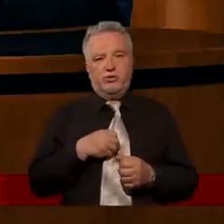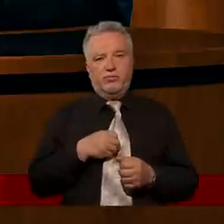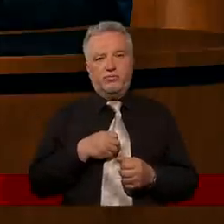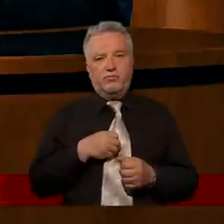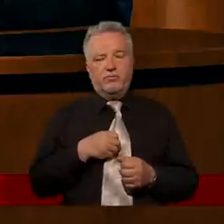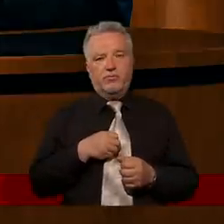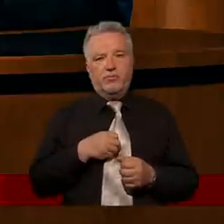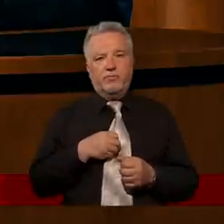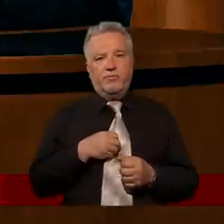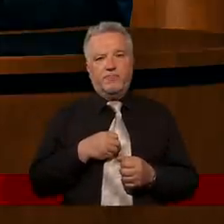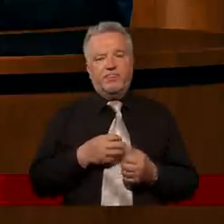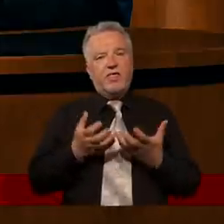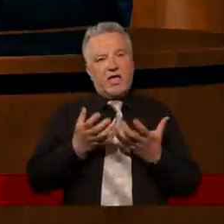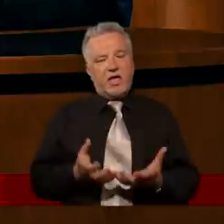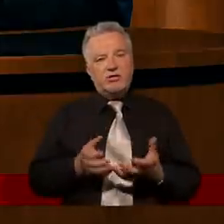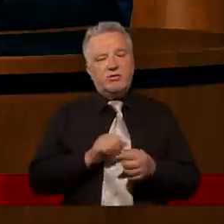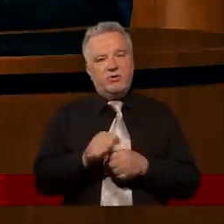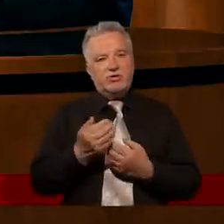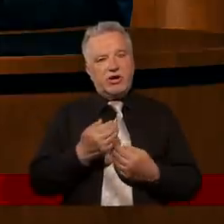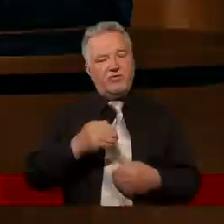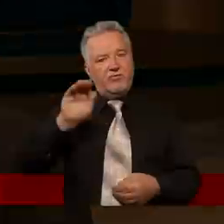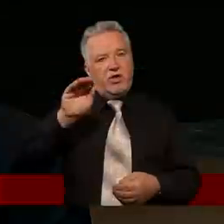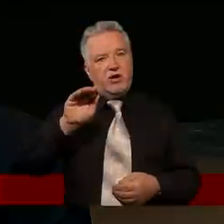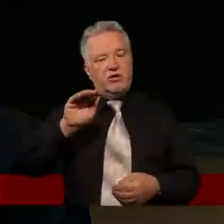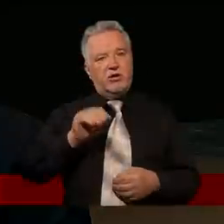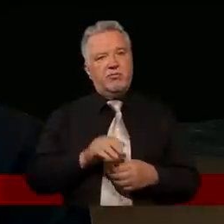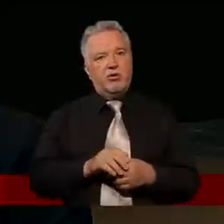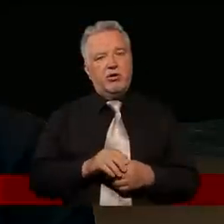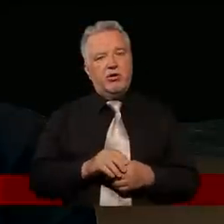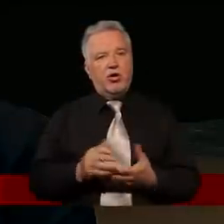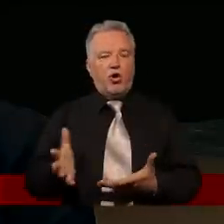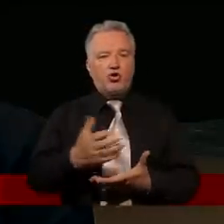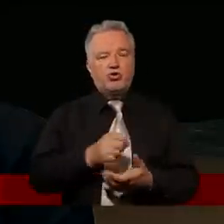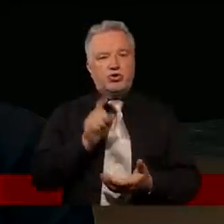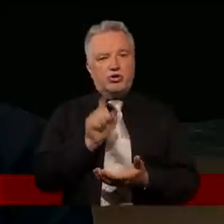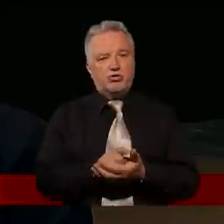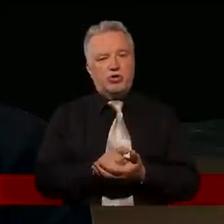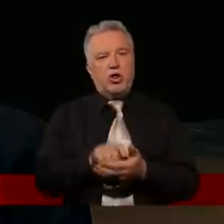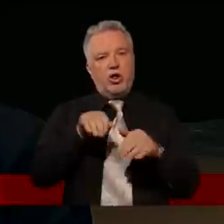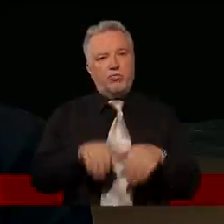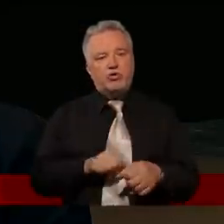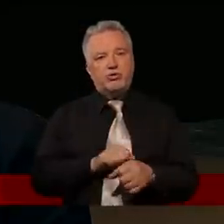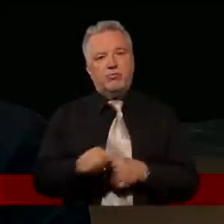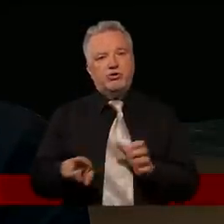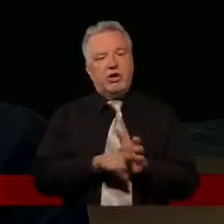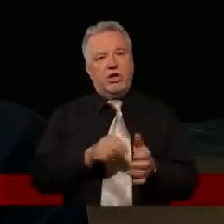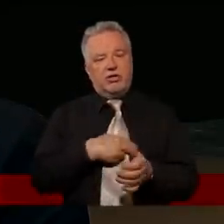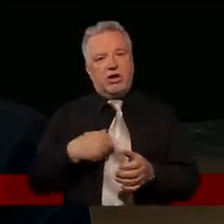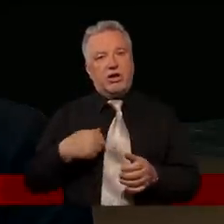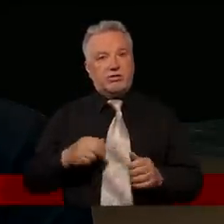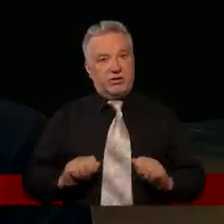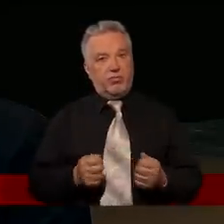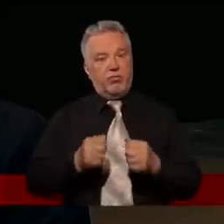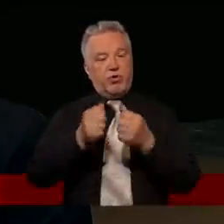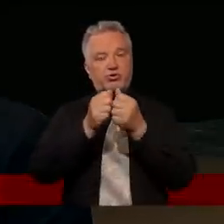chęć bycia wielką, osiągnięcia sukcesu, no może być dla nas takim Bożkiem.